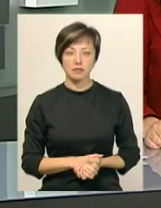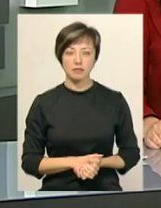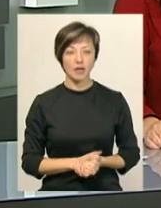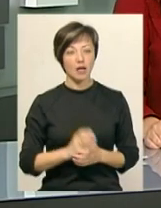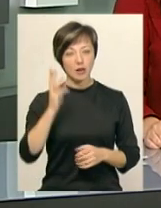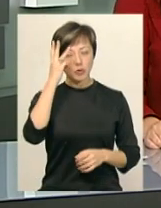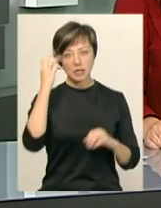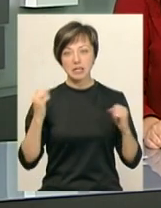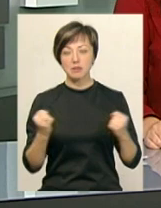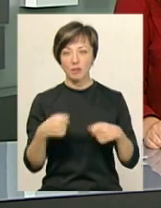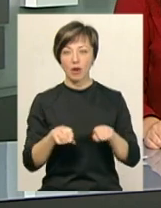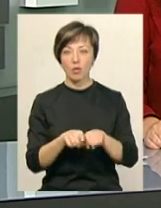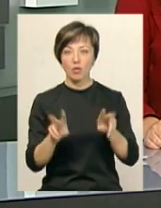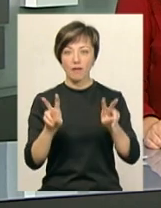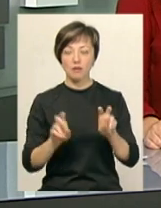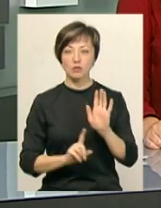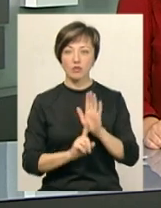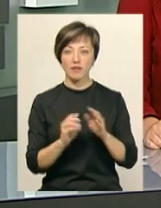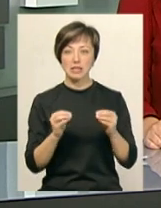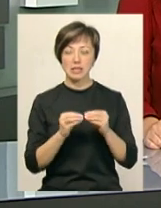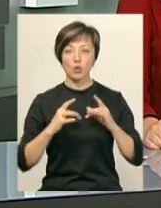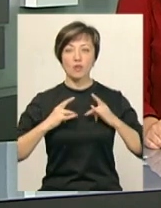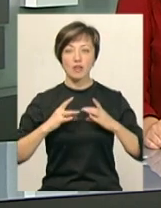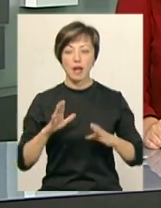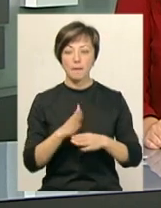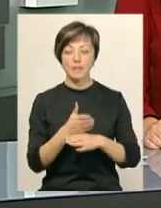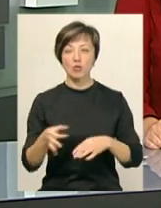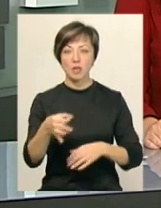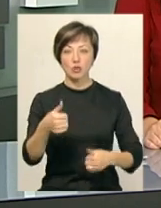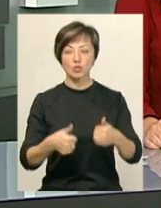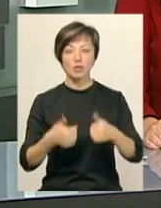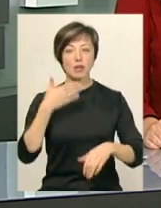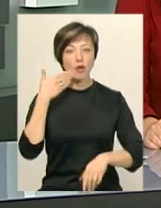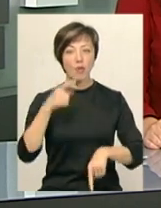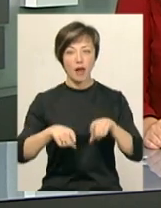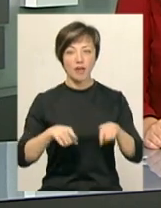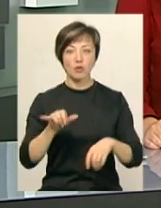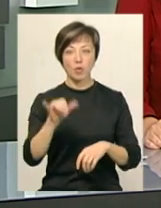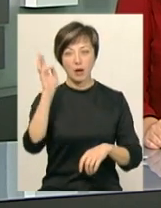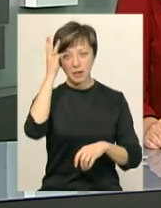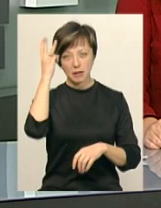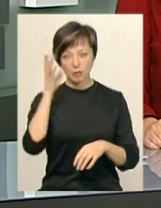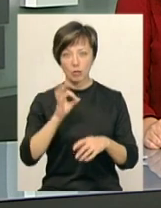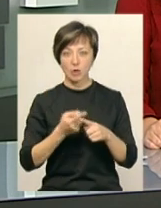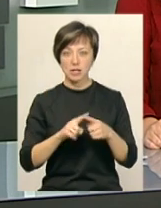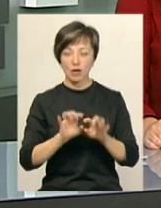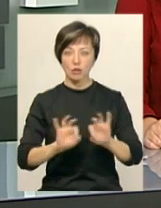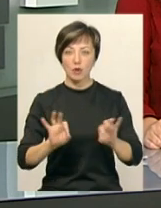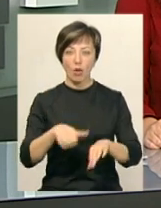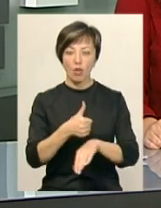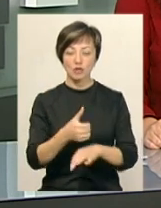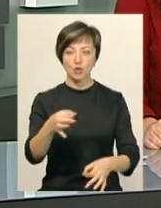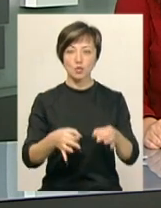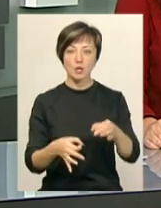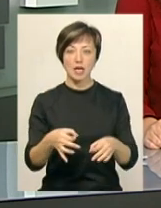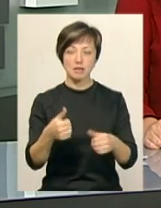Подільська зима під такою назвою стартував 10-й ювілейний міжобласний турнір з легкої атлетики в Хмельницькому. Про це розповідає головний суддя